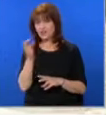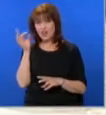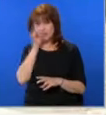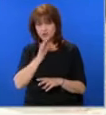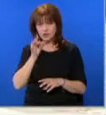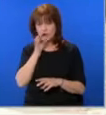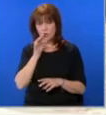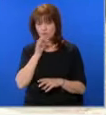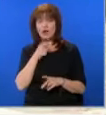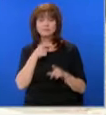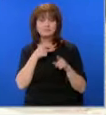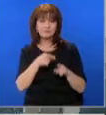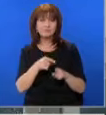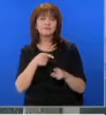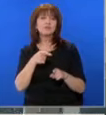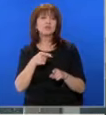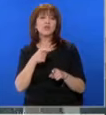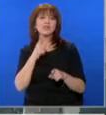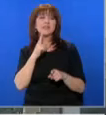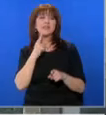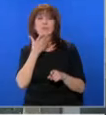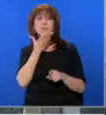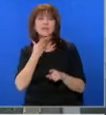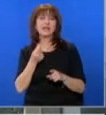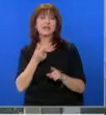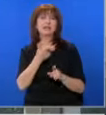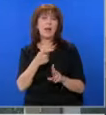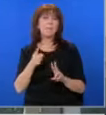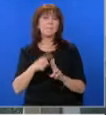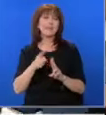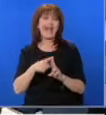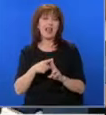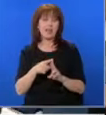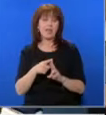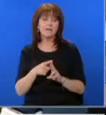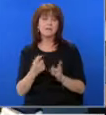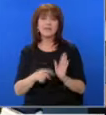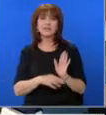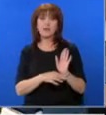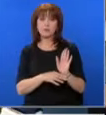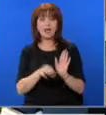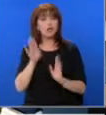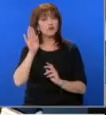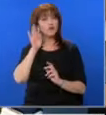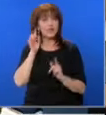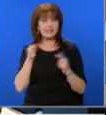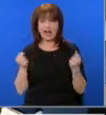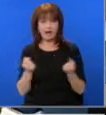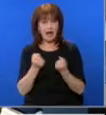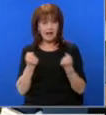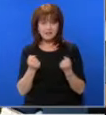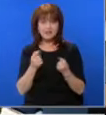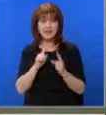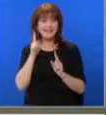соченият за контрабандист номер едно, известен с прозвището Паскал. Депутатите бяха чули за акцията, но не